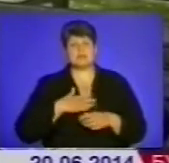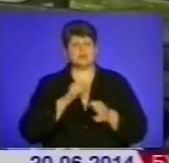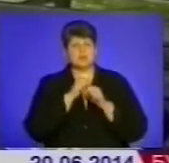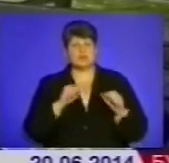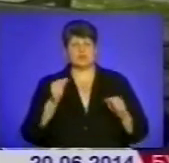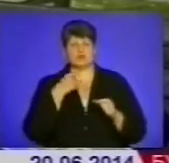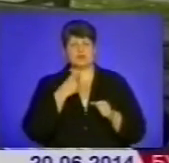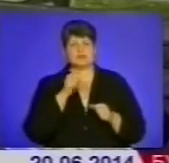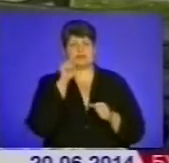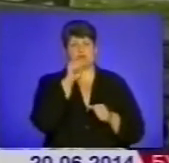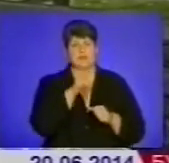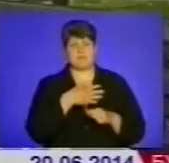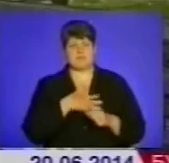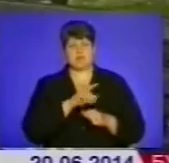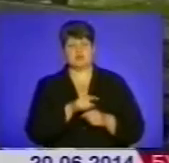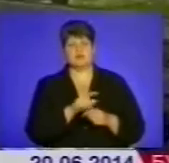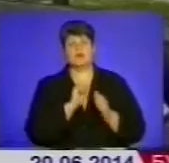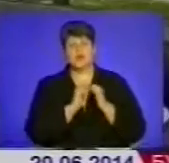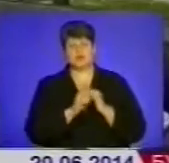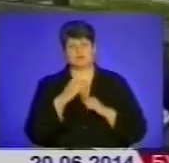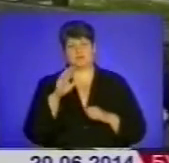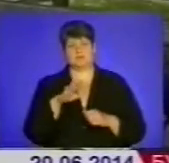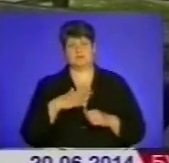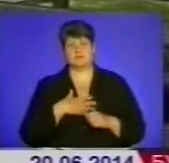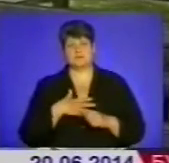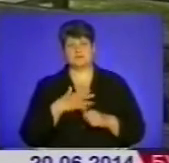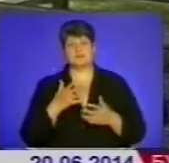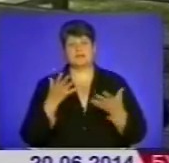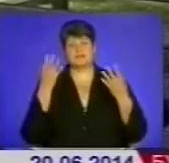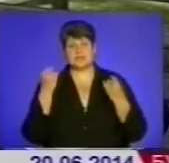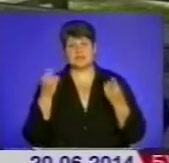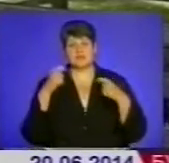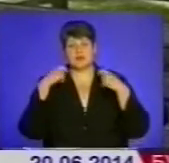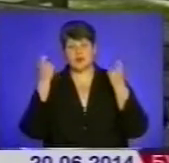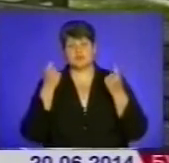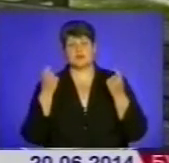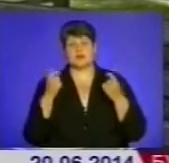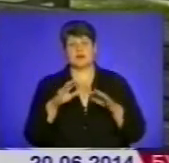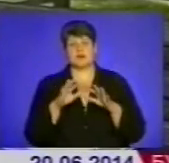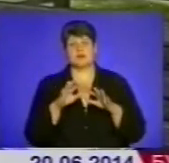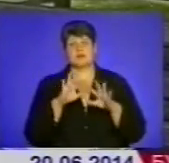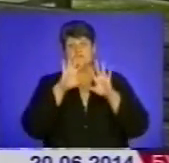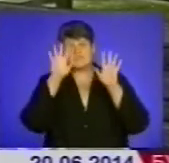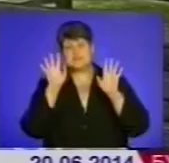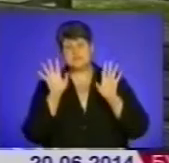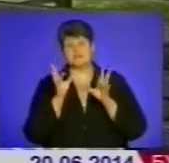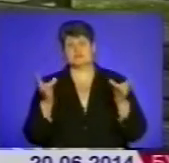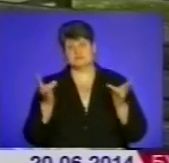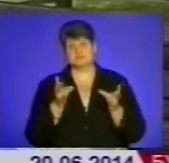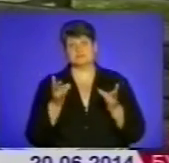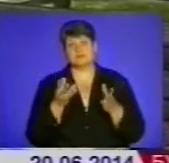що хтось не переживає, переживає кожен. Таке як Дні народження, весілля, це звичайно відвідується, але старається якось менше